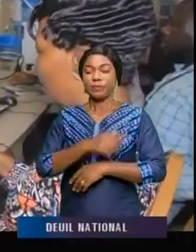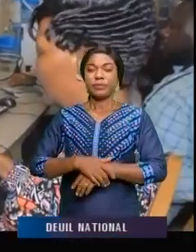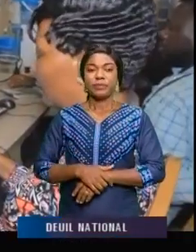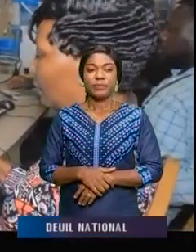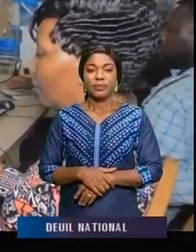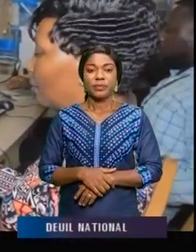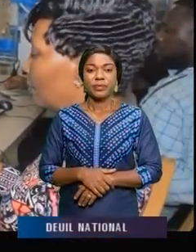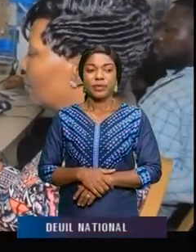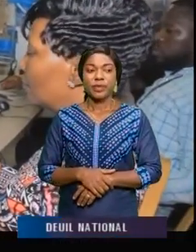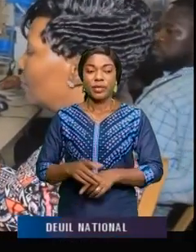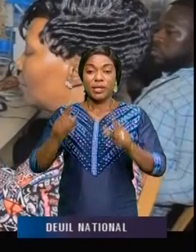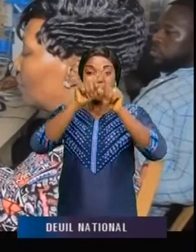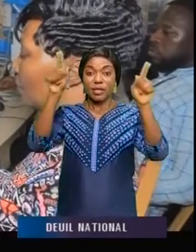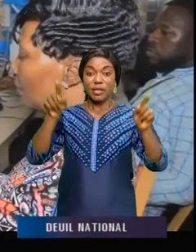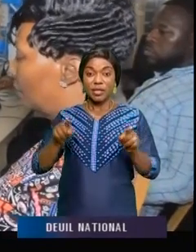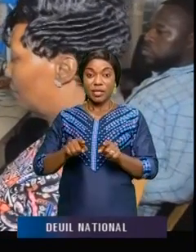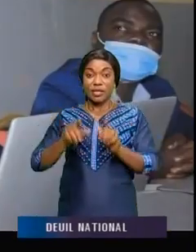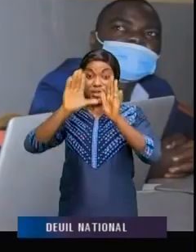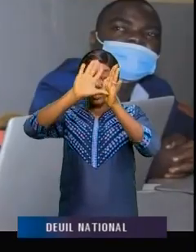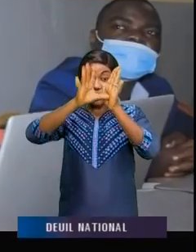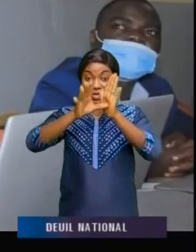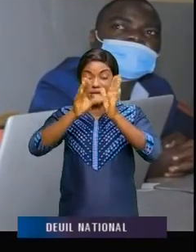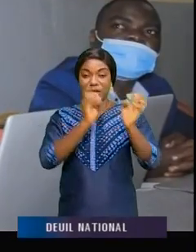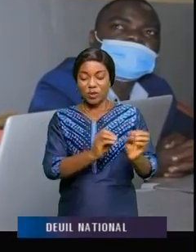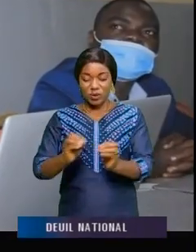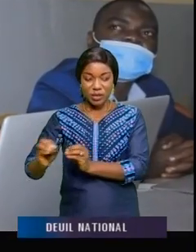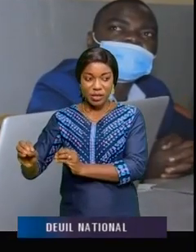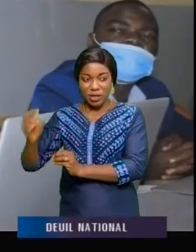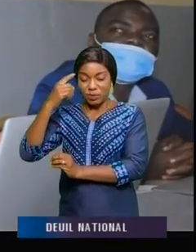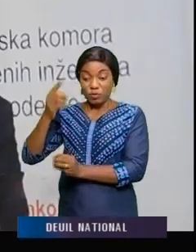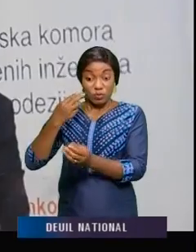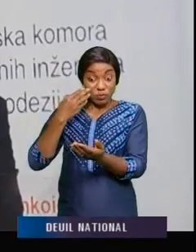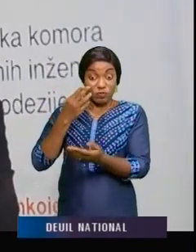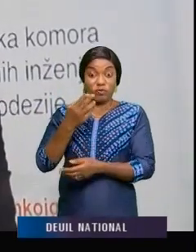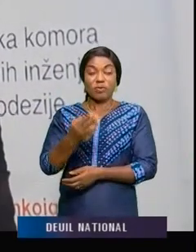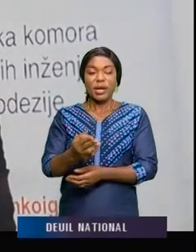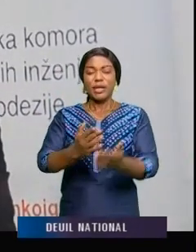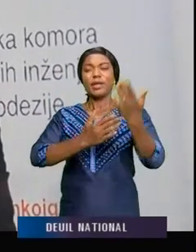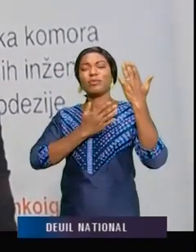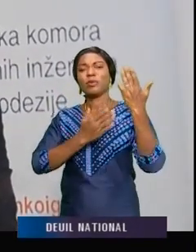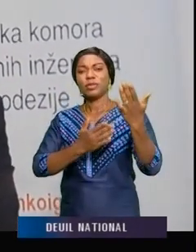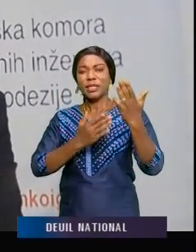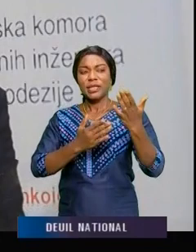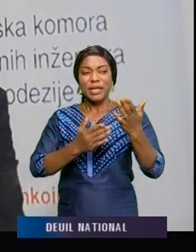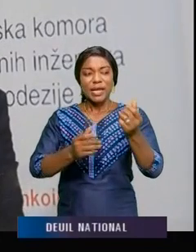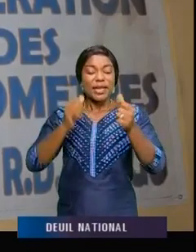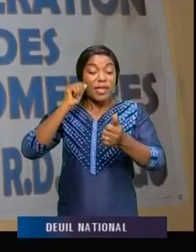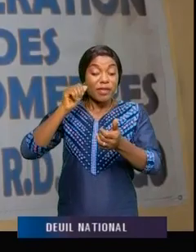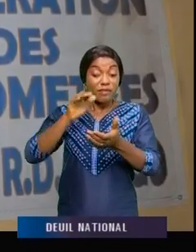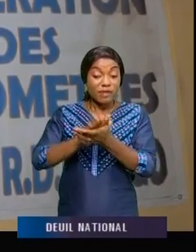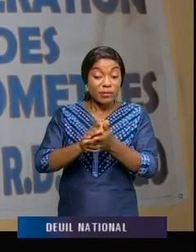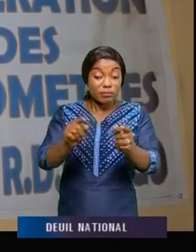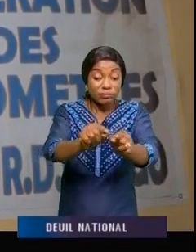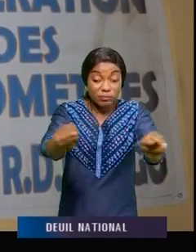Une vision conférence a été organisée pour démontrer l'importance cruciale des géomètres dans